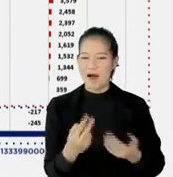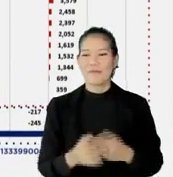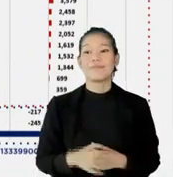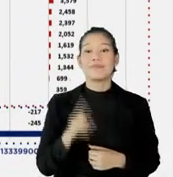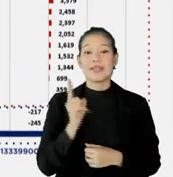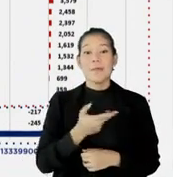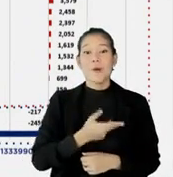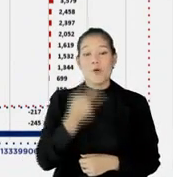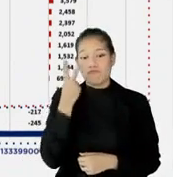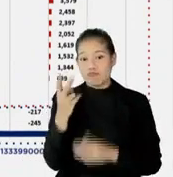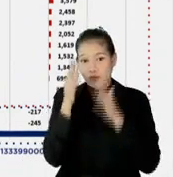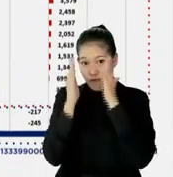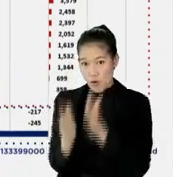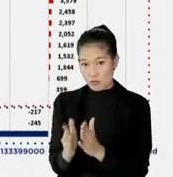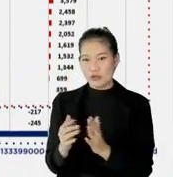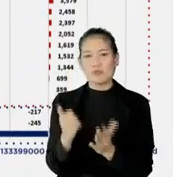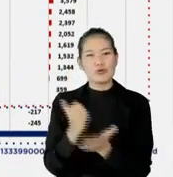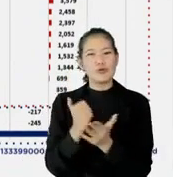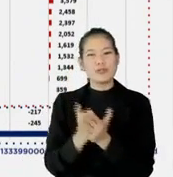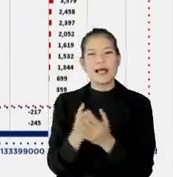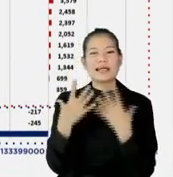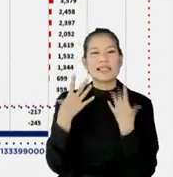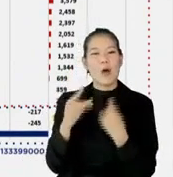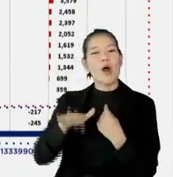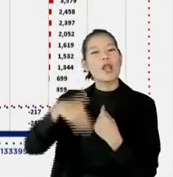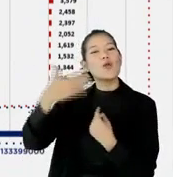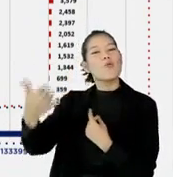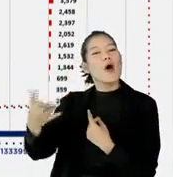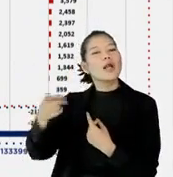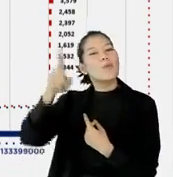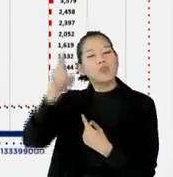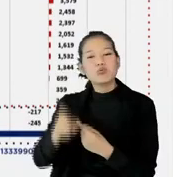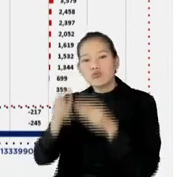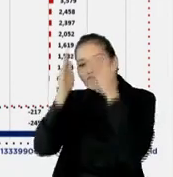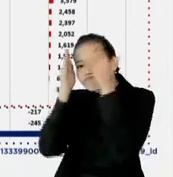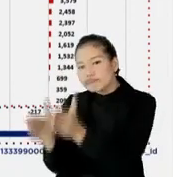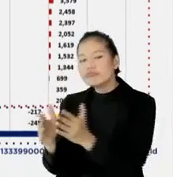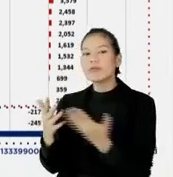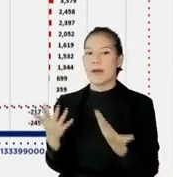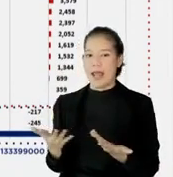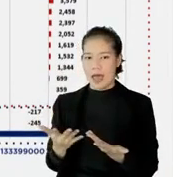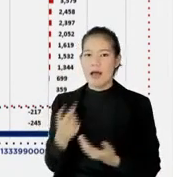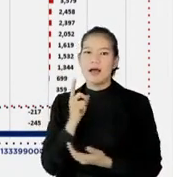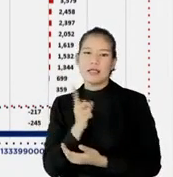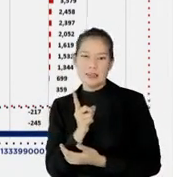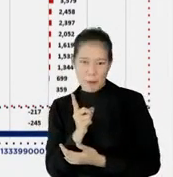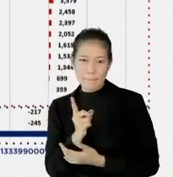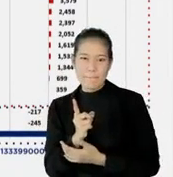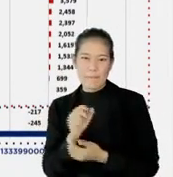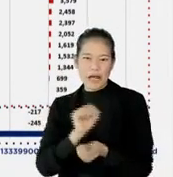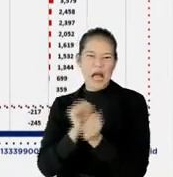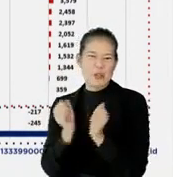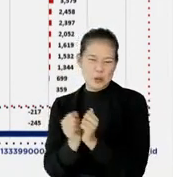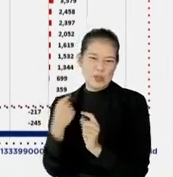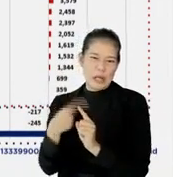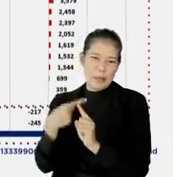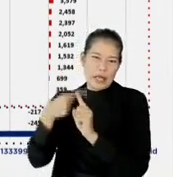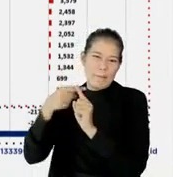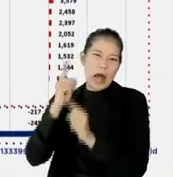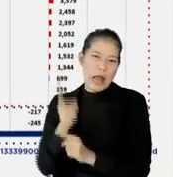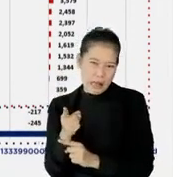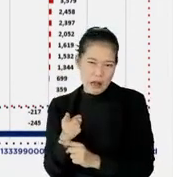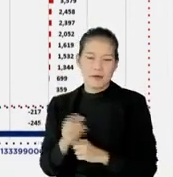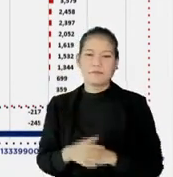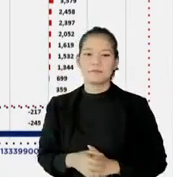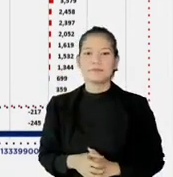yang ingin saya highlight adalah, wilayah mana sih di luar Pulau Jawa dan Bali, yang perlu mendapatkan perhatian, dikarenakan terjadi peningkatan jumlah kasus aktif,